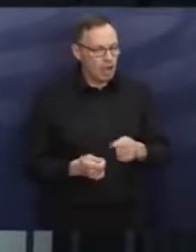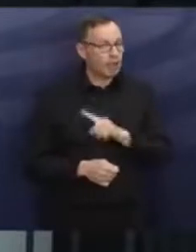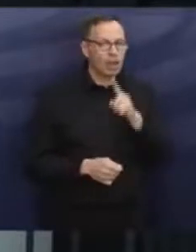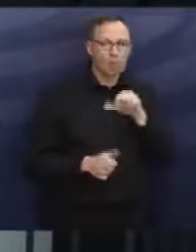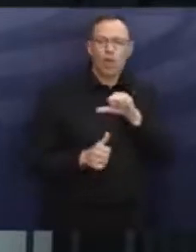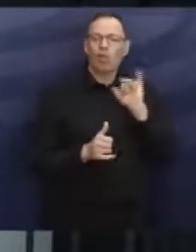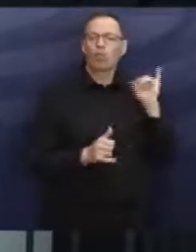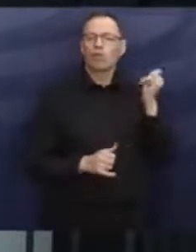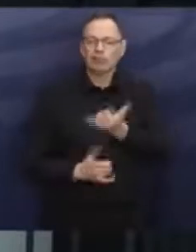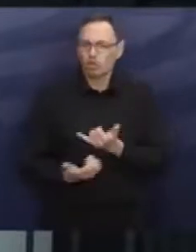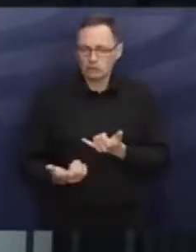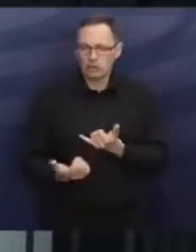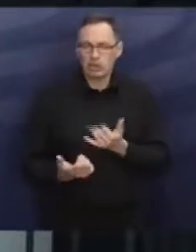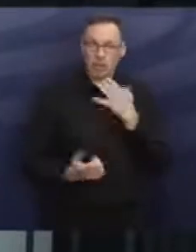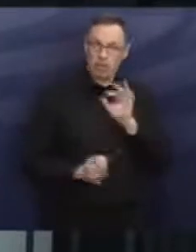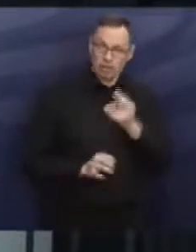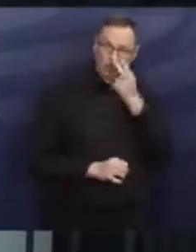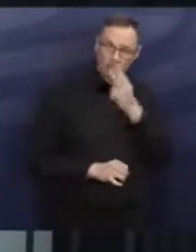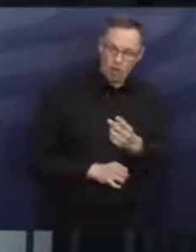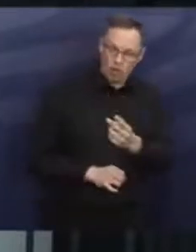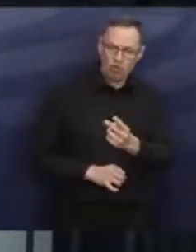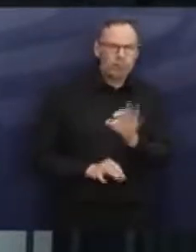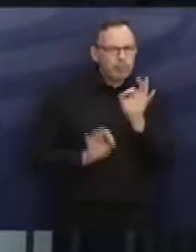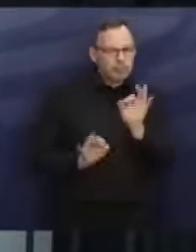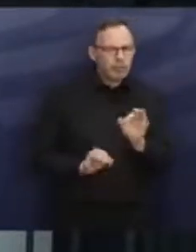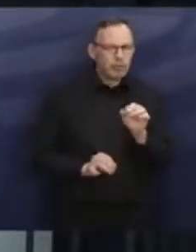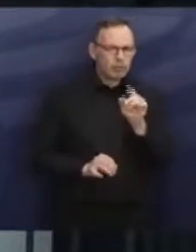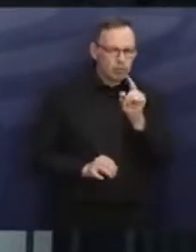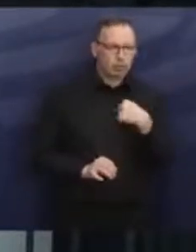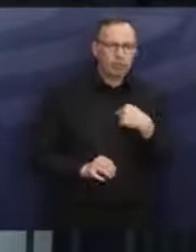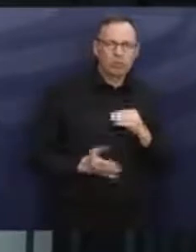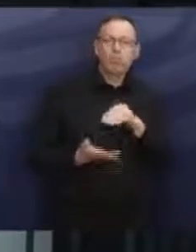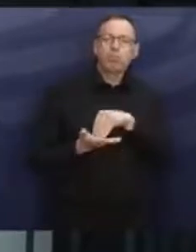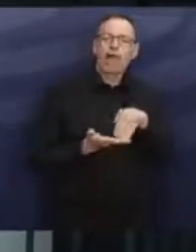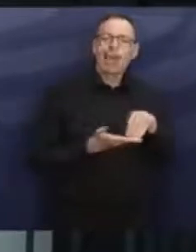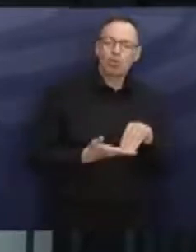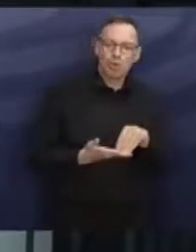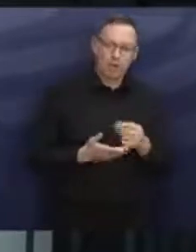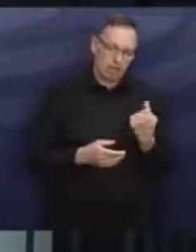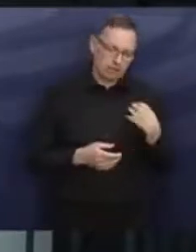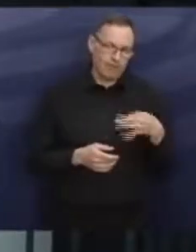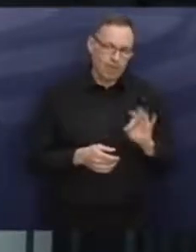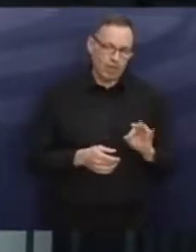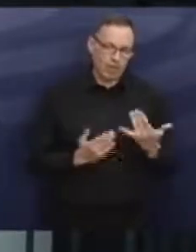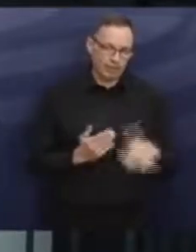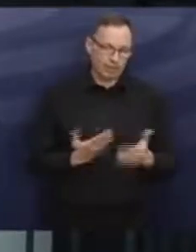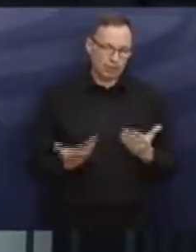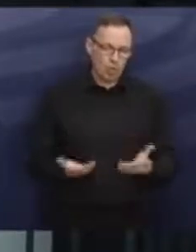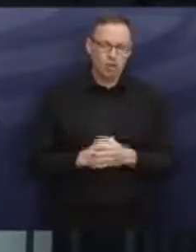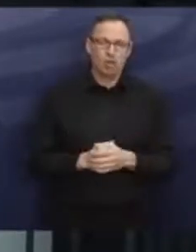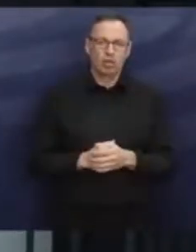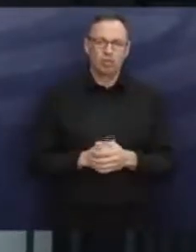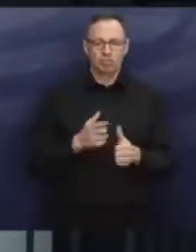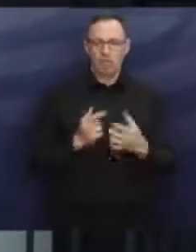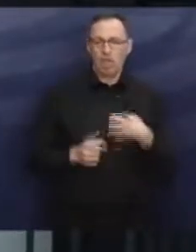nicht nur Tourismus. Wenn man mal hinguckt, allein zu unseren Beteiligungen, und das war letzten Freitag der Fall, dann haben wir